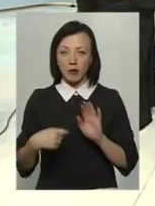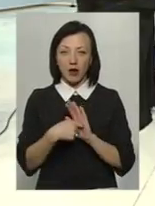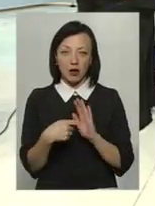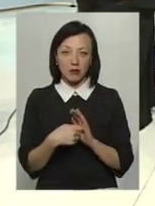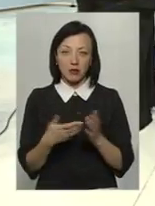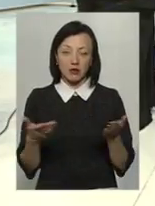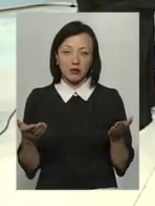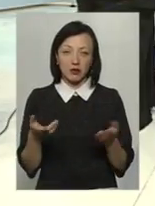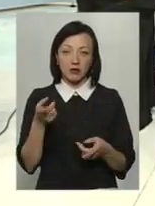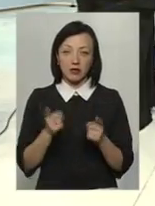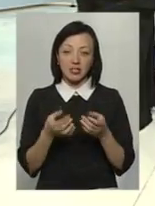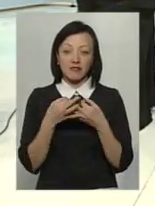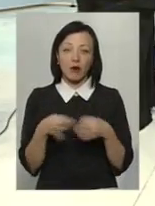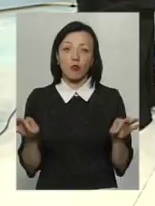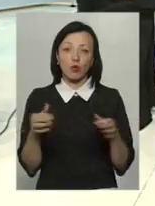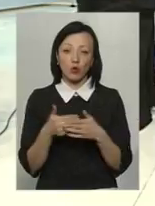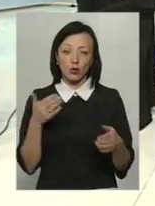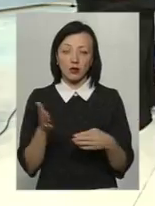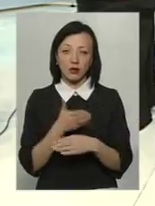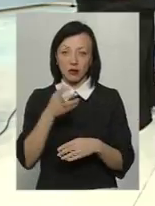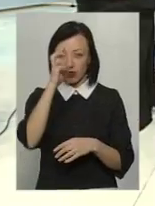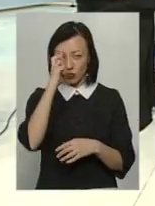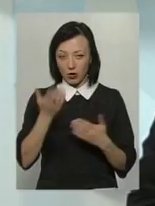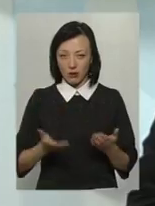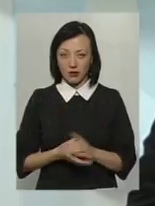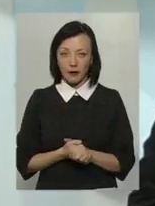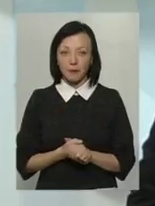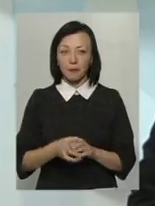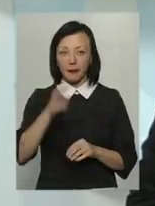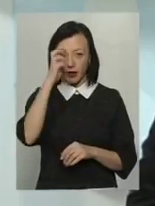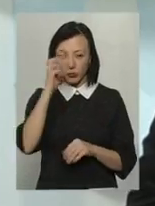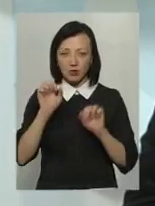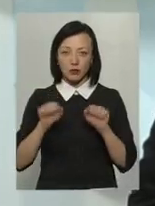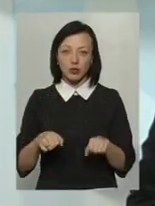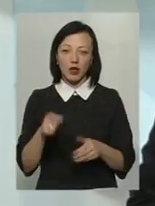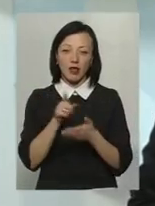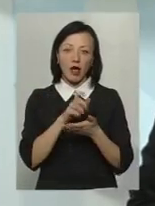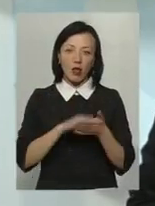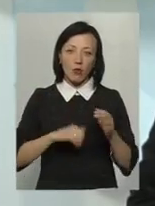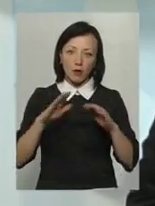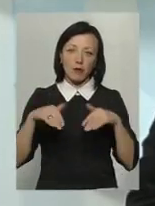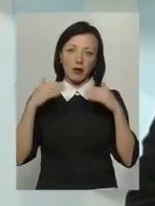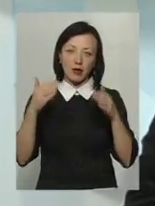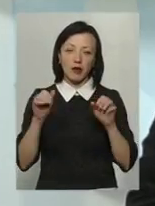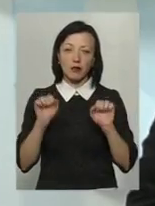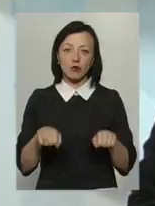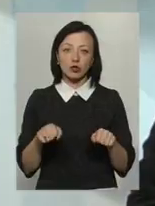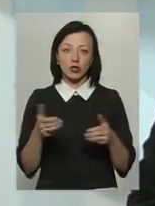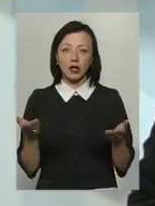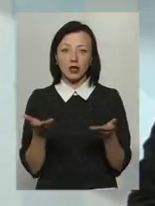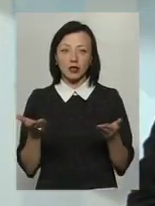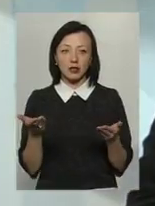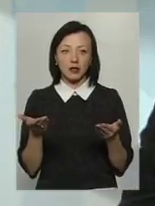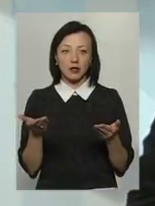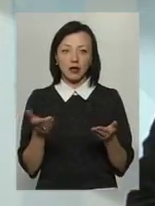він на самому діля свободен від произволу господарства. Государство може налоги підняти, може об'явити якісь